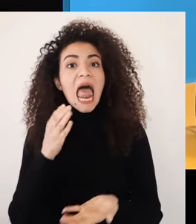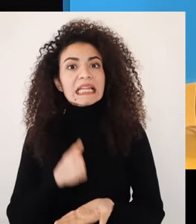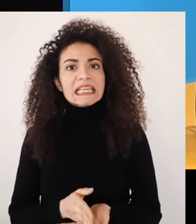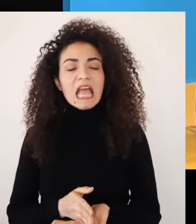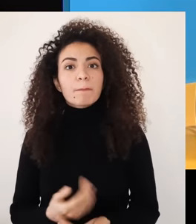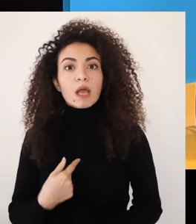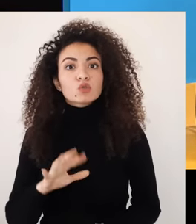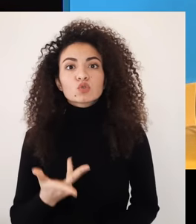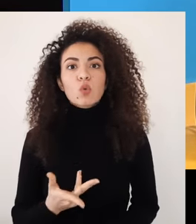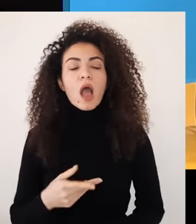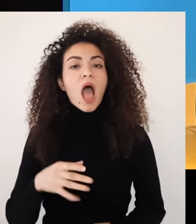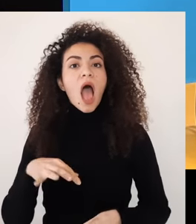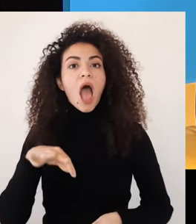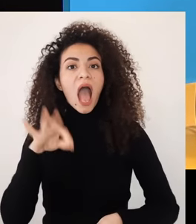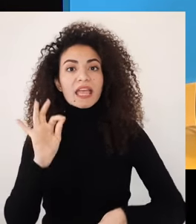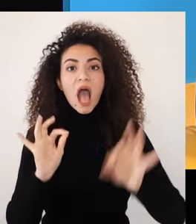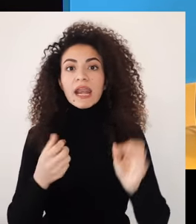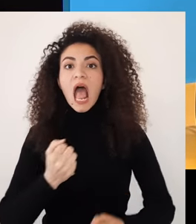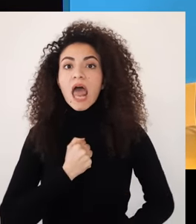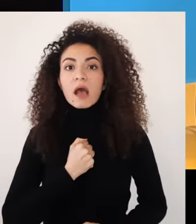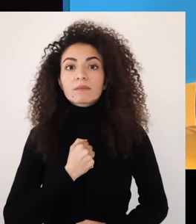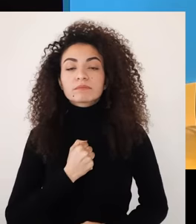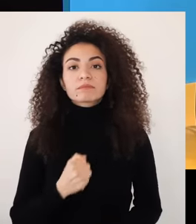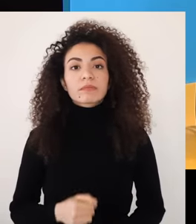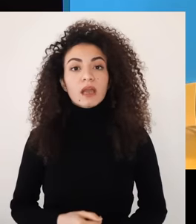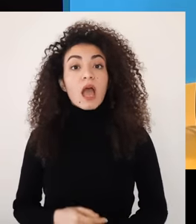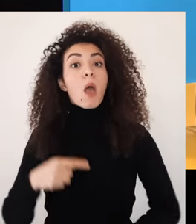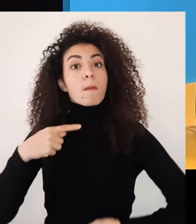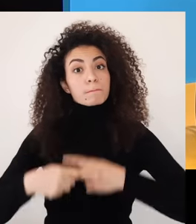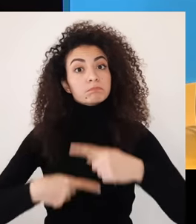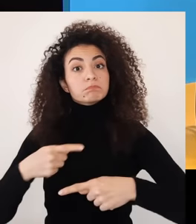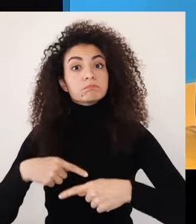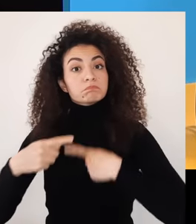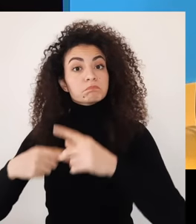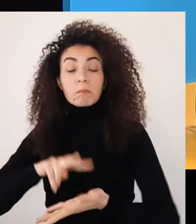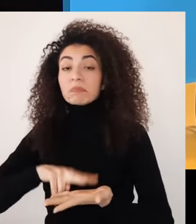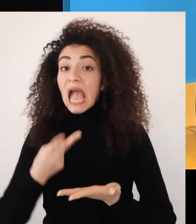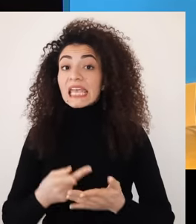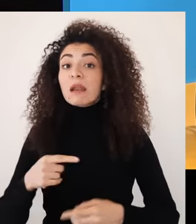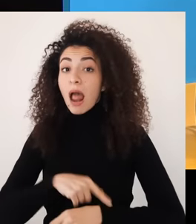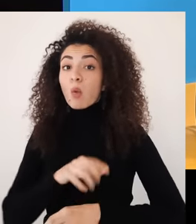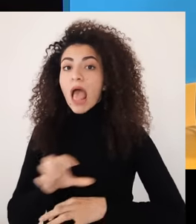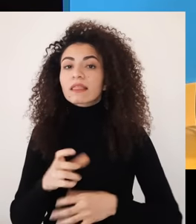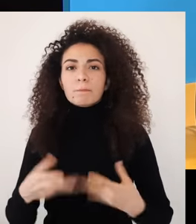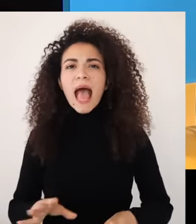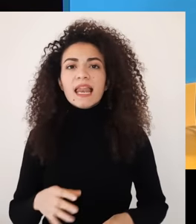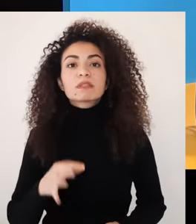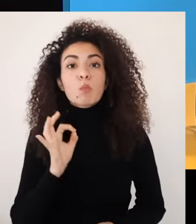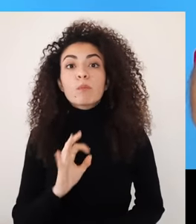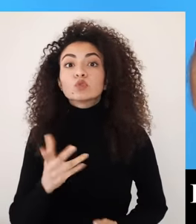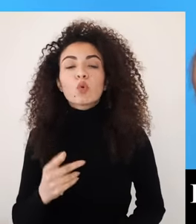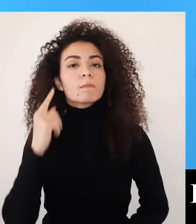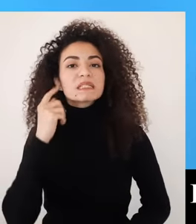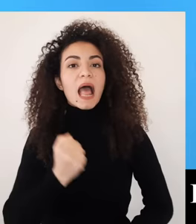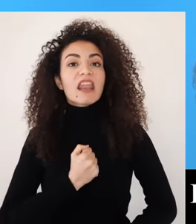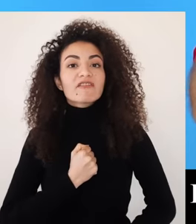جماعي بقرار ذاتي وهو أيضا خيار ديناميكي أي ممكن أنه يتطور ويتغير مع تطور الأوضاع والأحداث